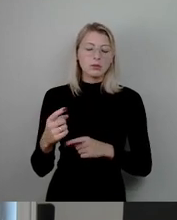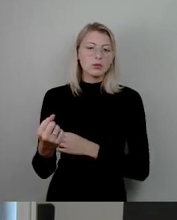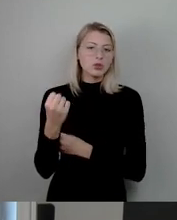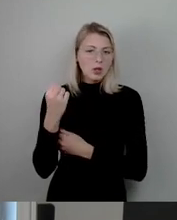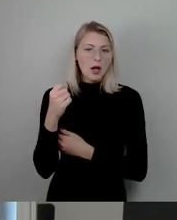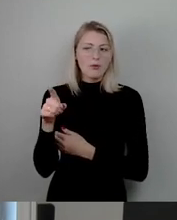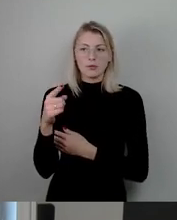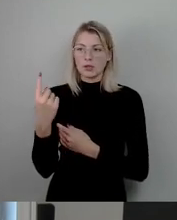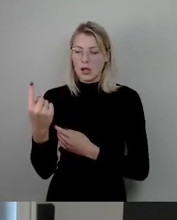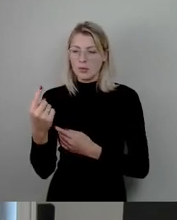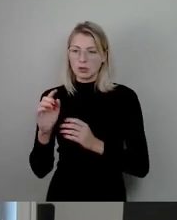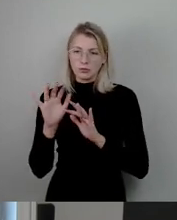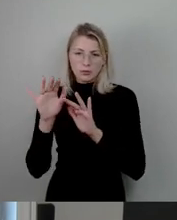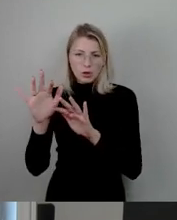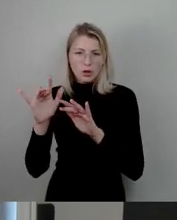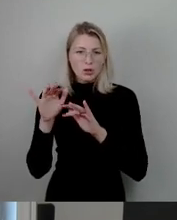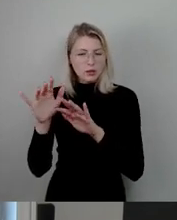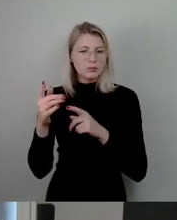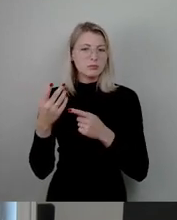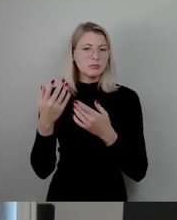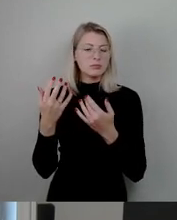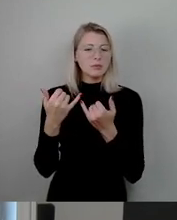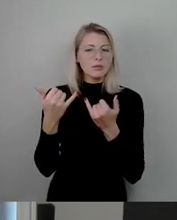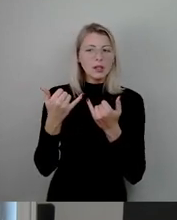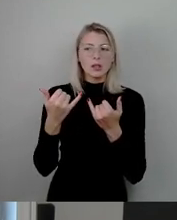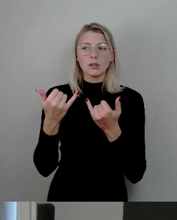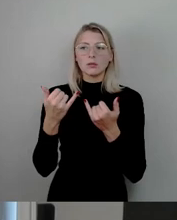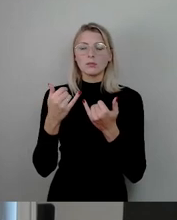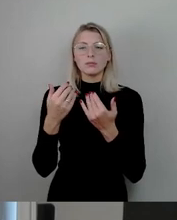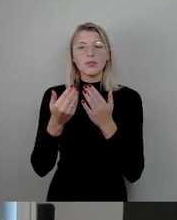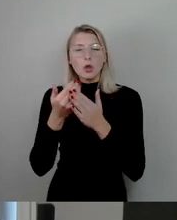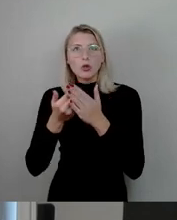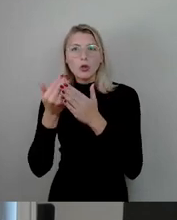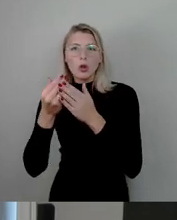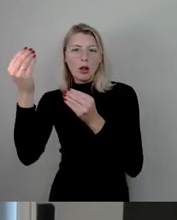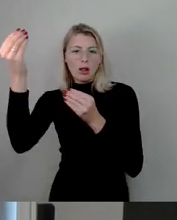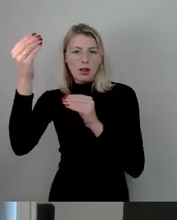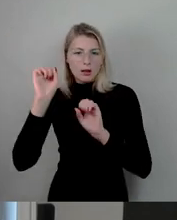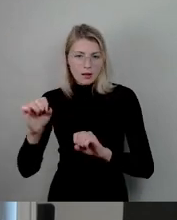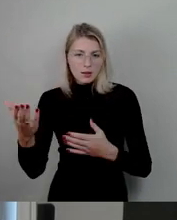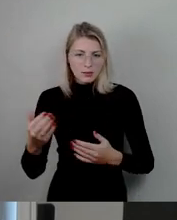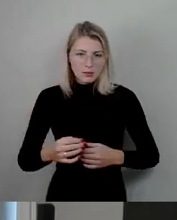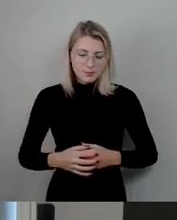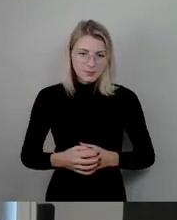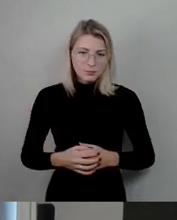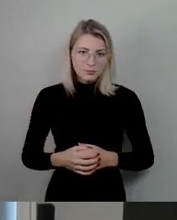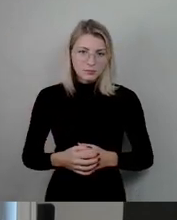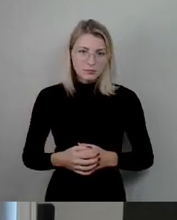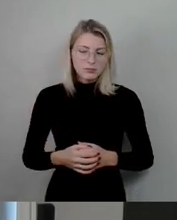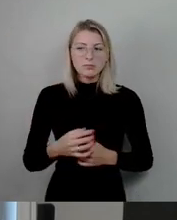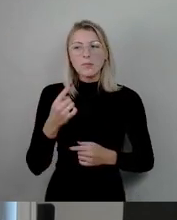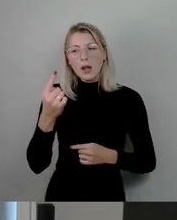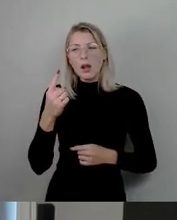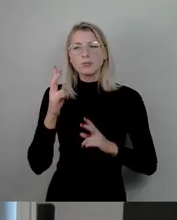Wirkens sprengt und neue Horizonte erkundet. Durch sein Engagement in